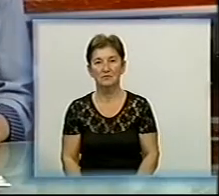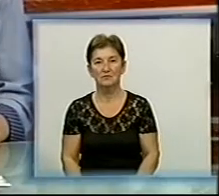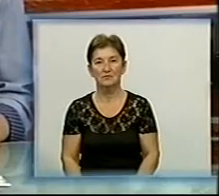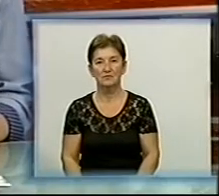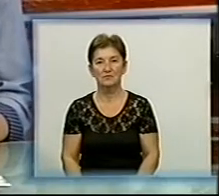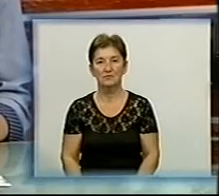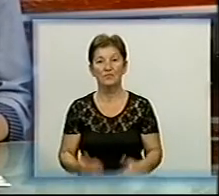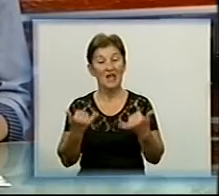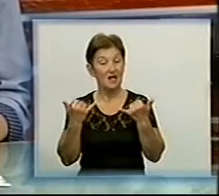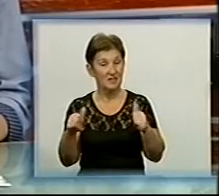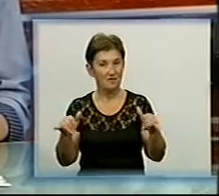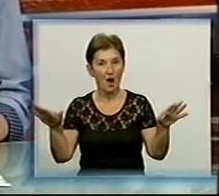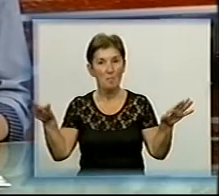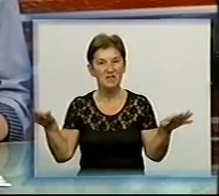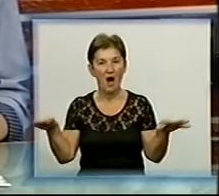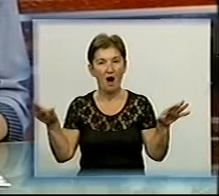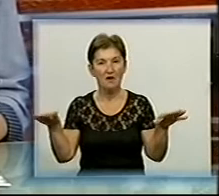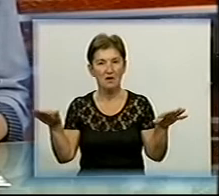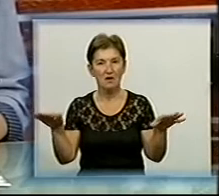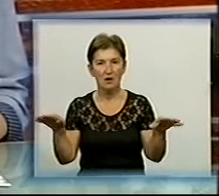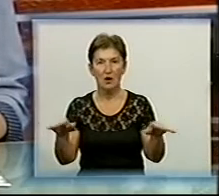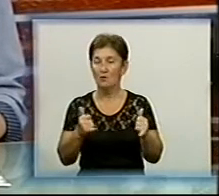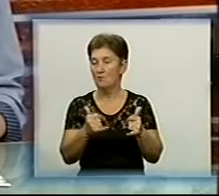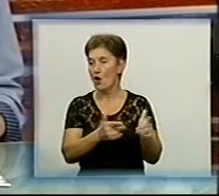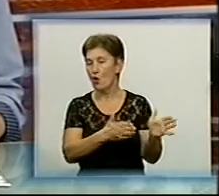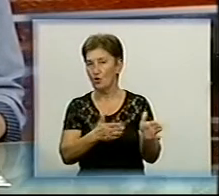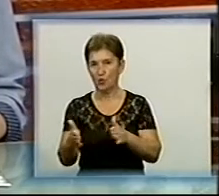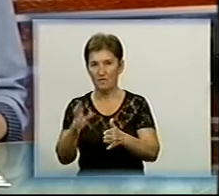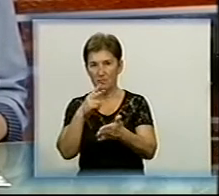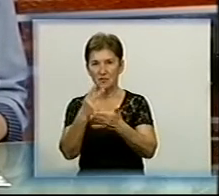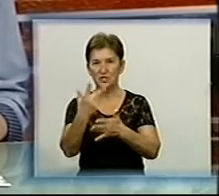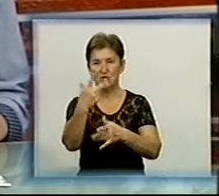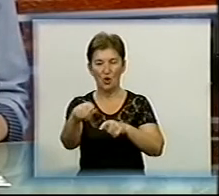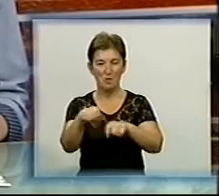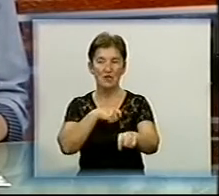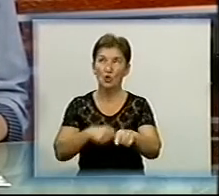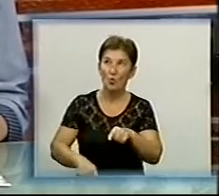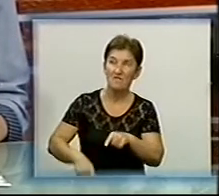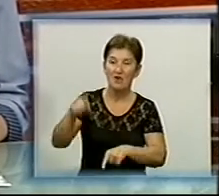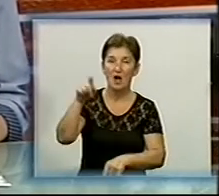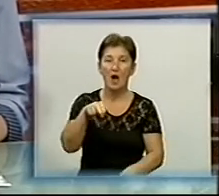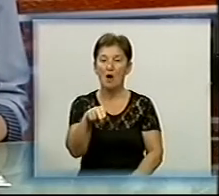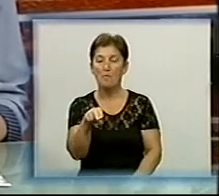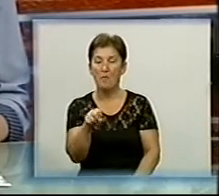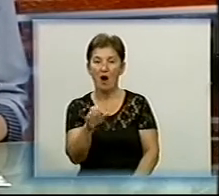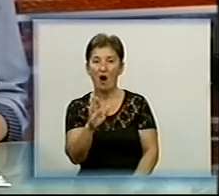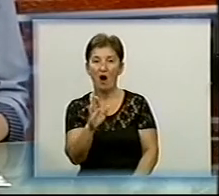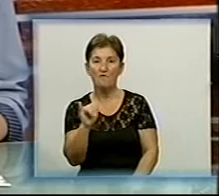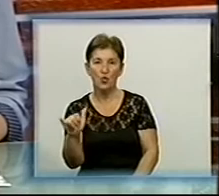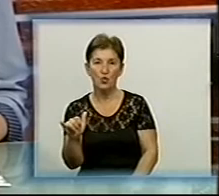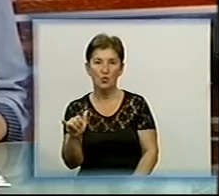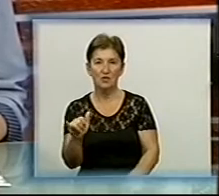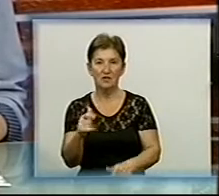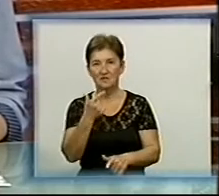Диво птах готовий Кіровоградські художники презентували розмальовану триметрову паву Зробили її оригінальною, перетворивши на справжній